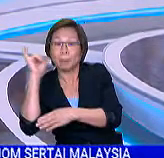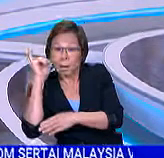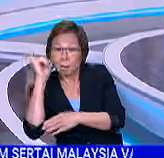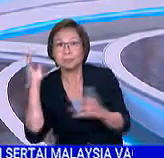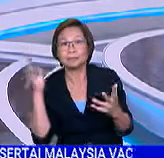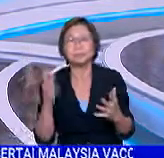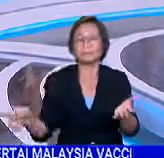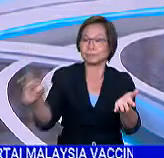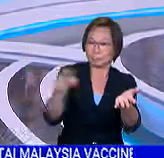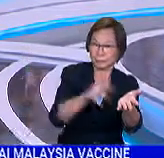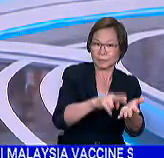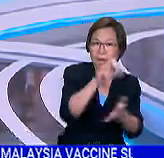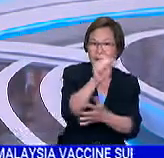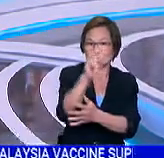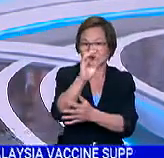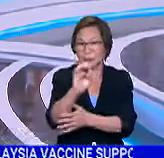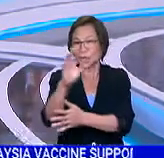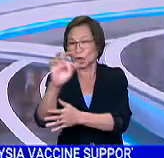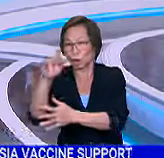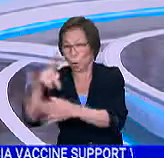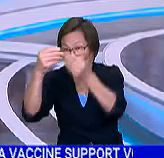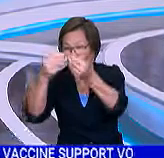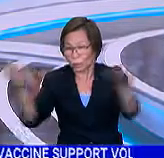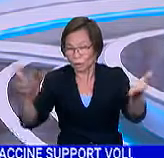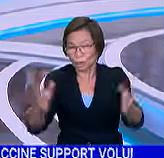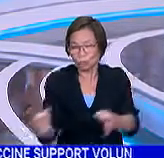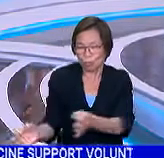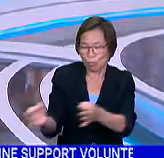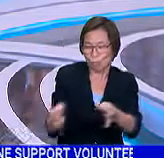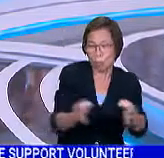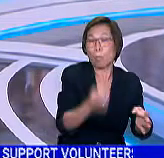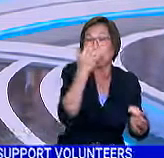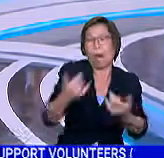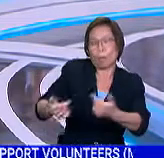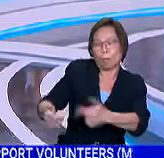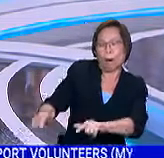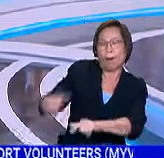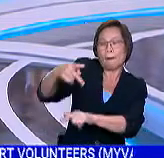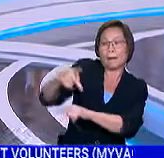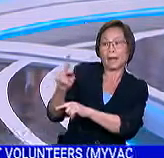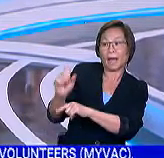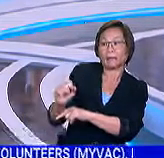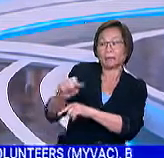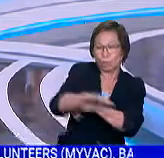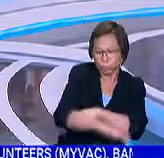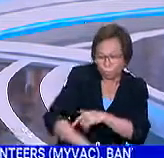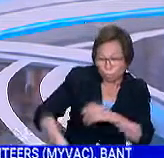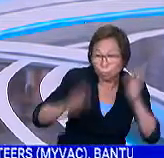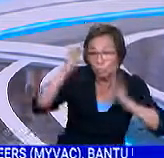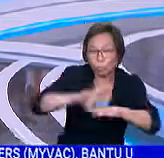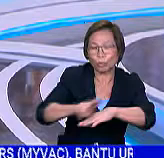Menuruti kenyataan, SME Corp memaklumkan pelanjutan tersebut bagi memberi ruang kepada PKS di seluruh negara